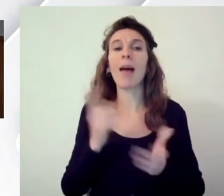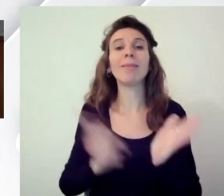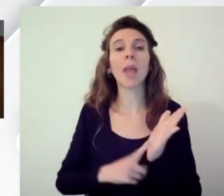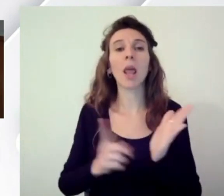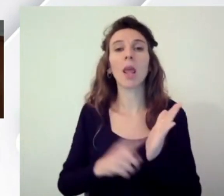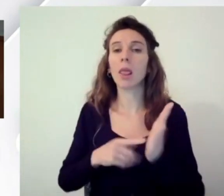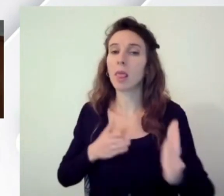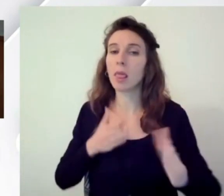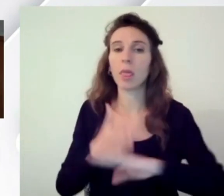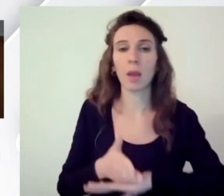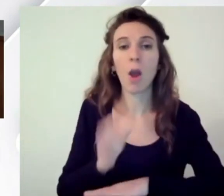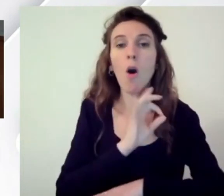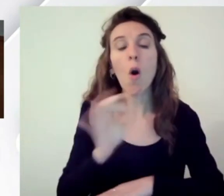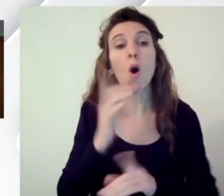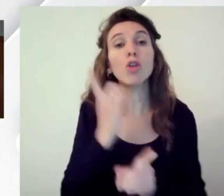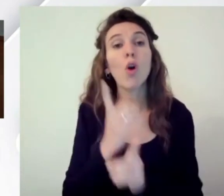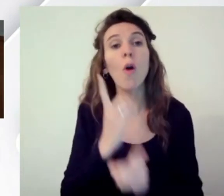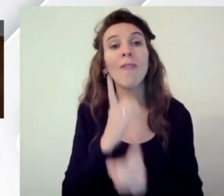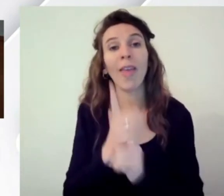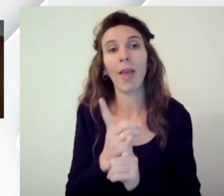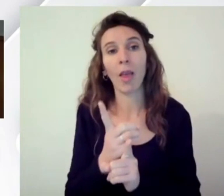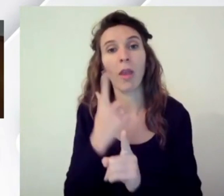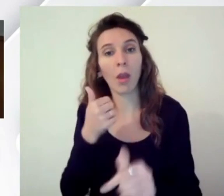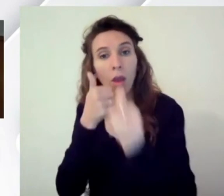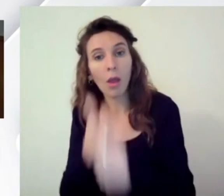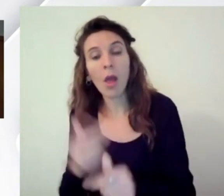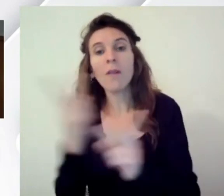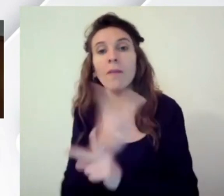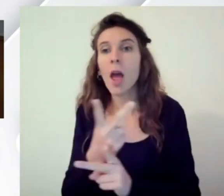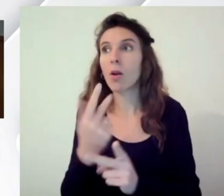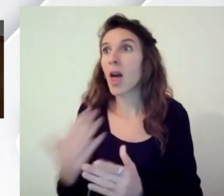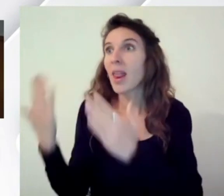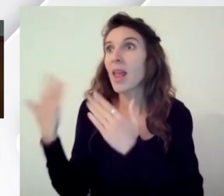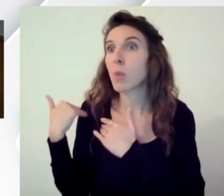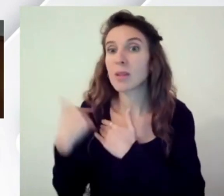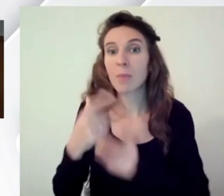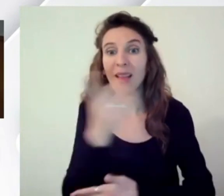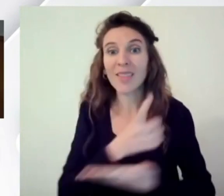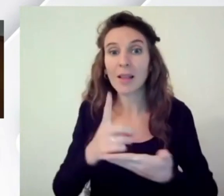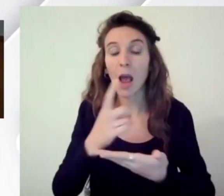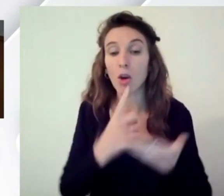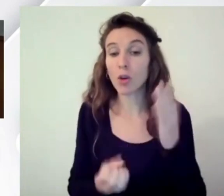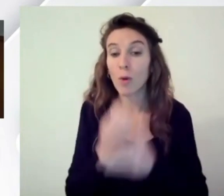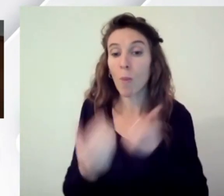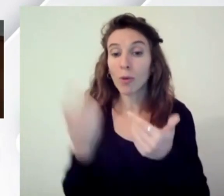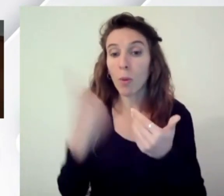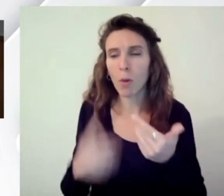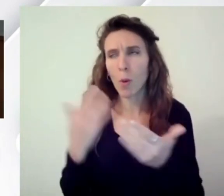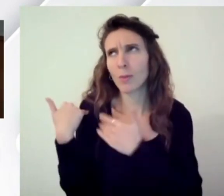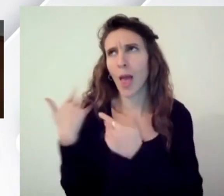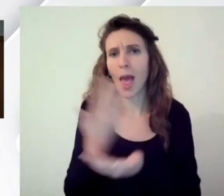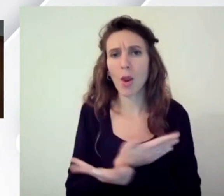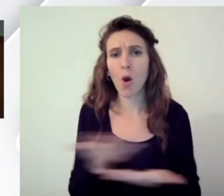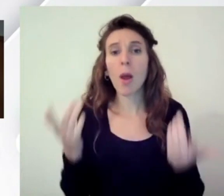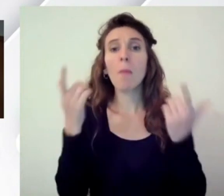asselerare i tuoi doveri guardate che una responsabilità enorme fare il designer oggi fare lo sviluppatore in questo campo perché decidi continuamente